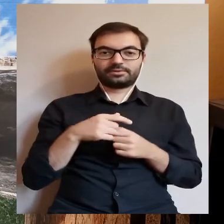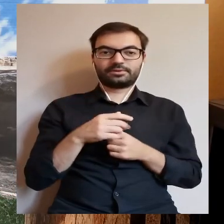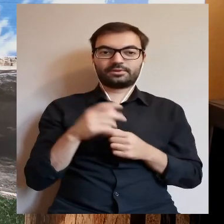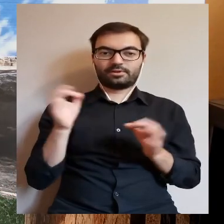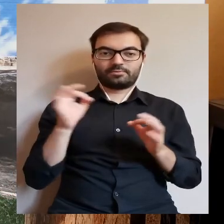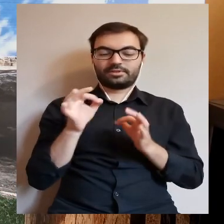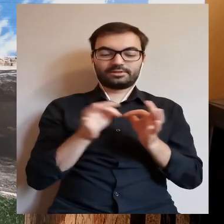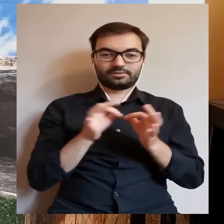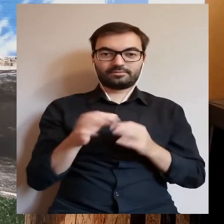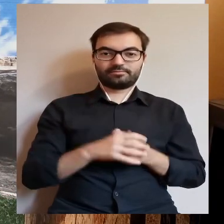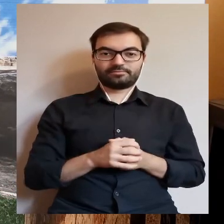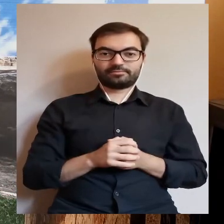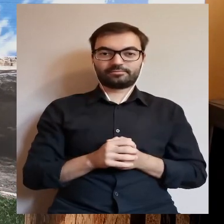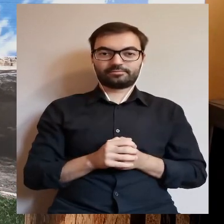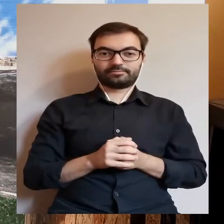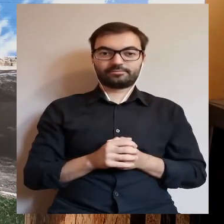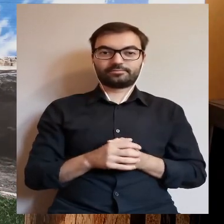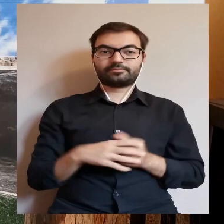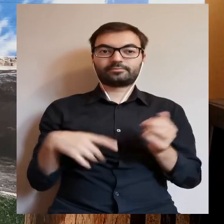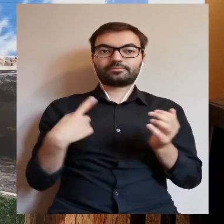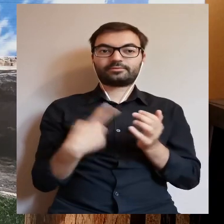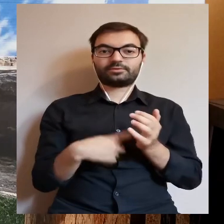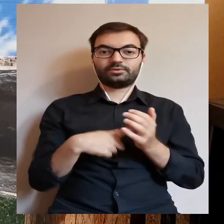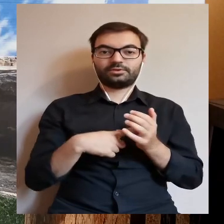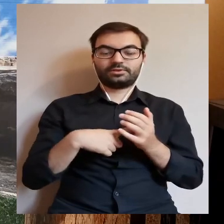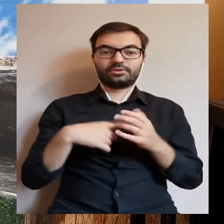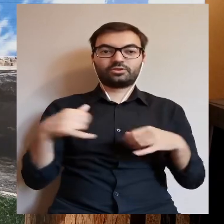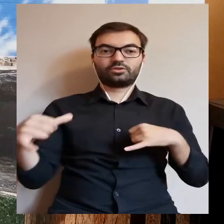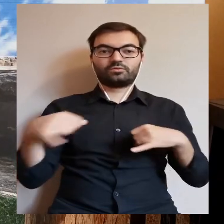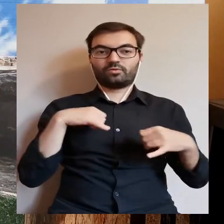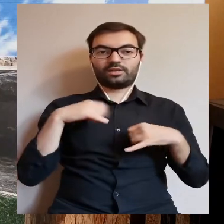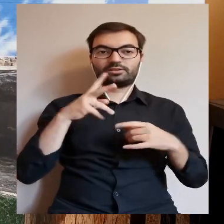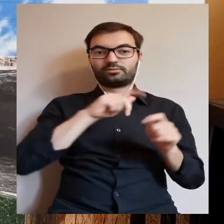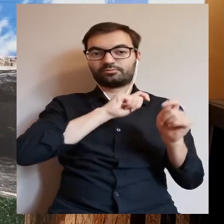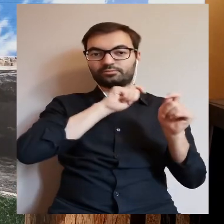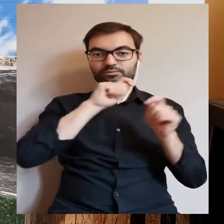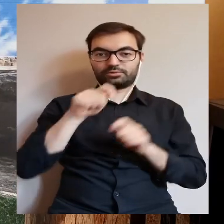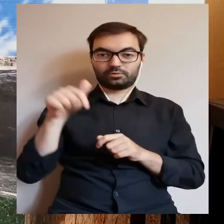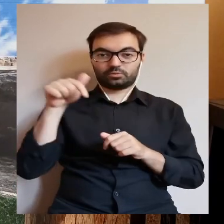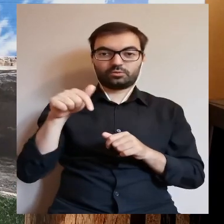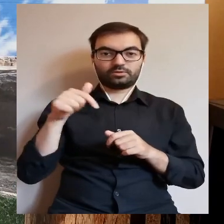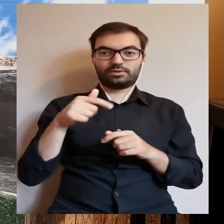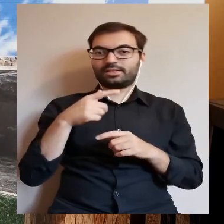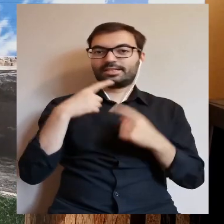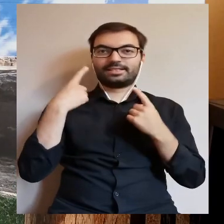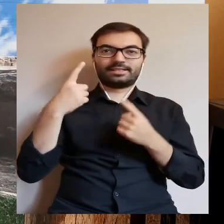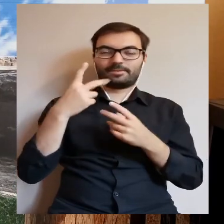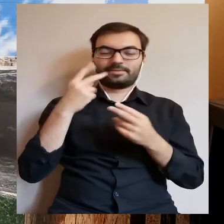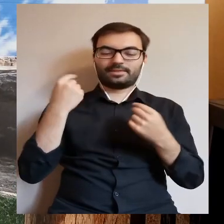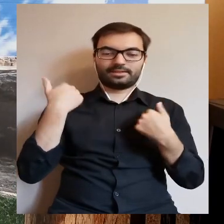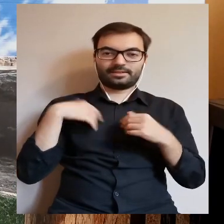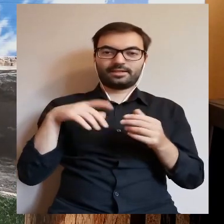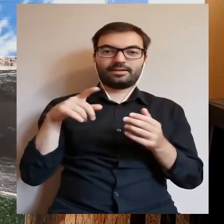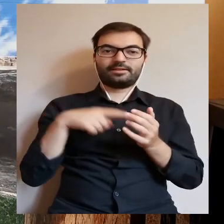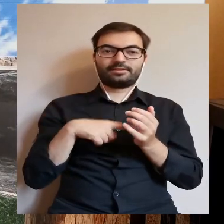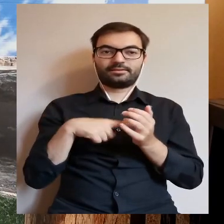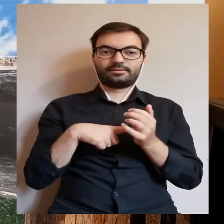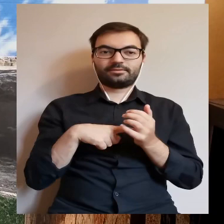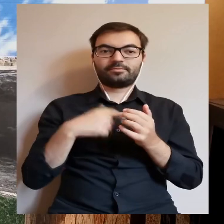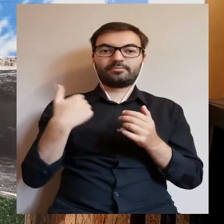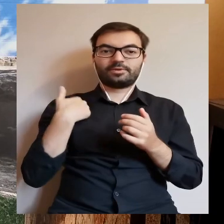taka to była historia. I ostatnim władcą, który tutaj gościł, i to wcale nie z własnej woli,